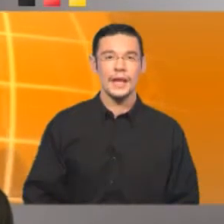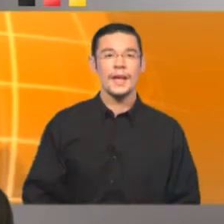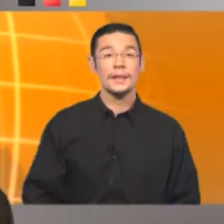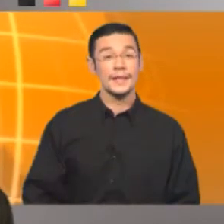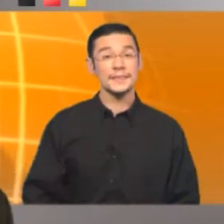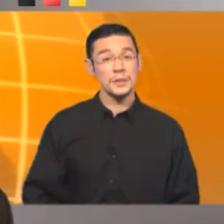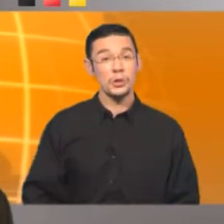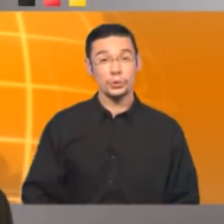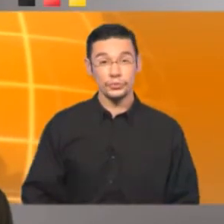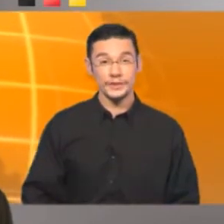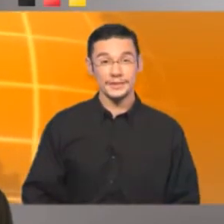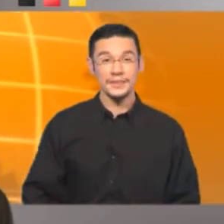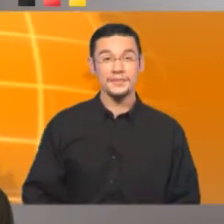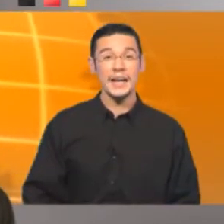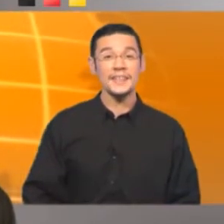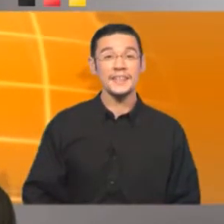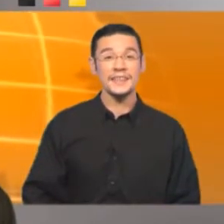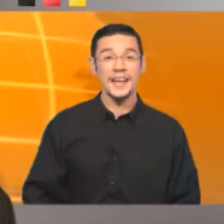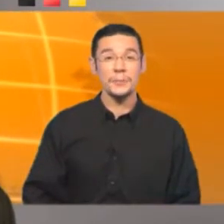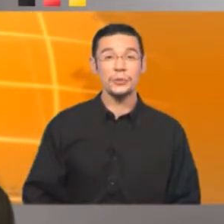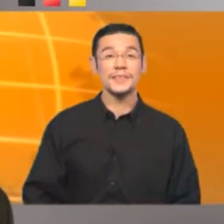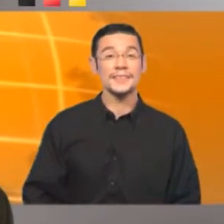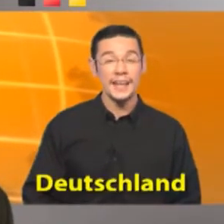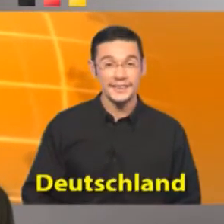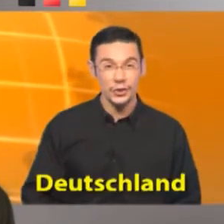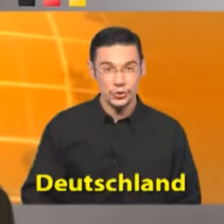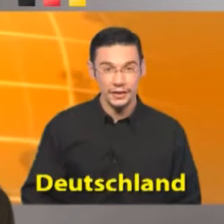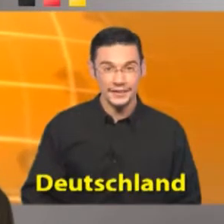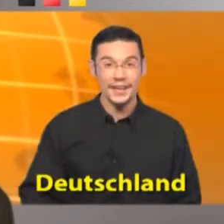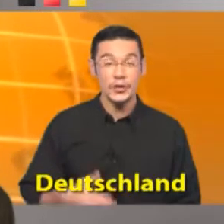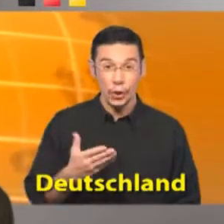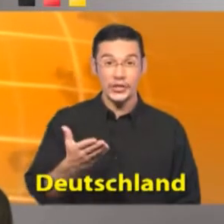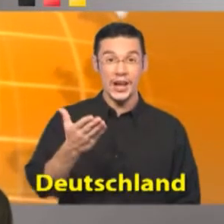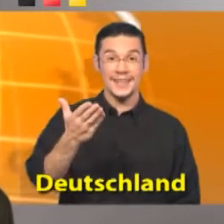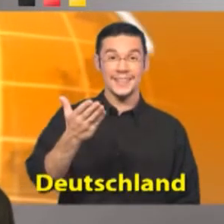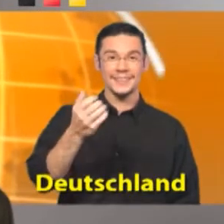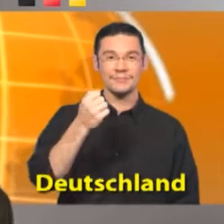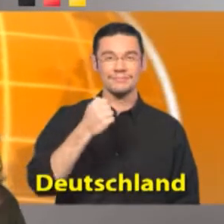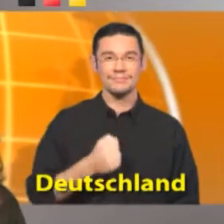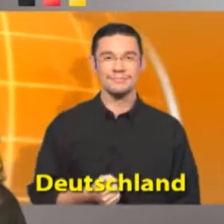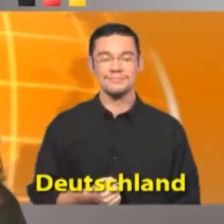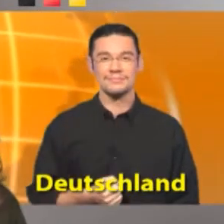Es ist immer gut zu wissen, wie andere den Namen unseres Landes aussprechen Deutschland